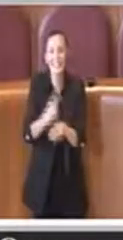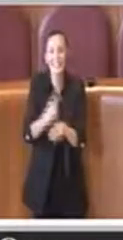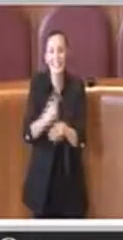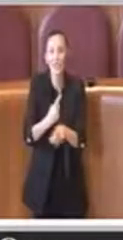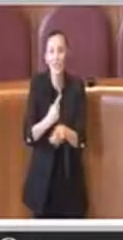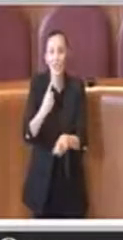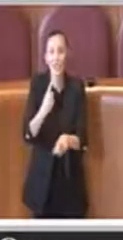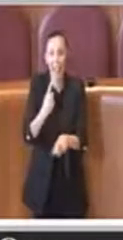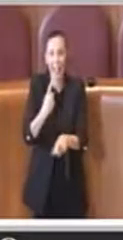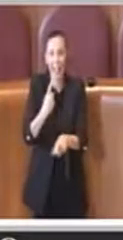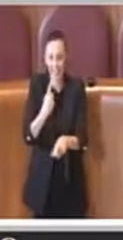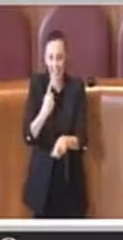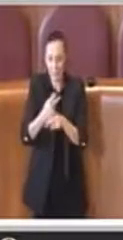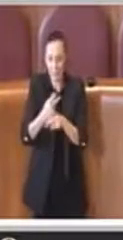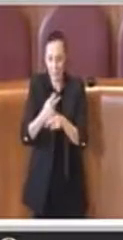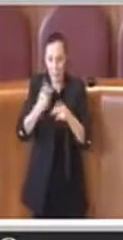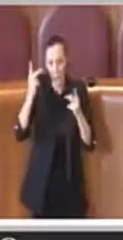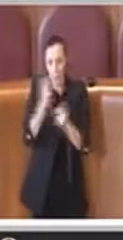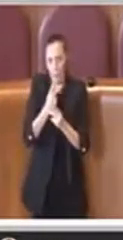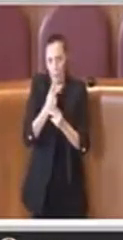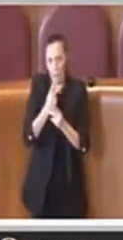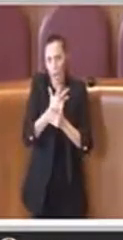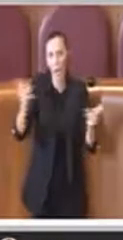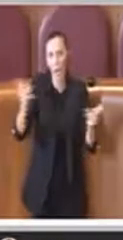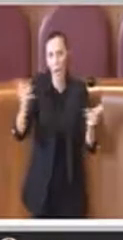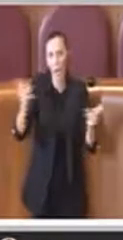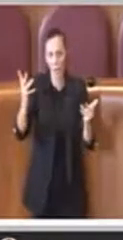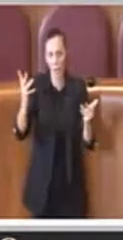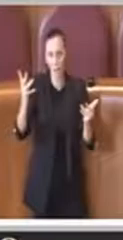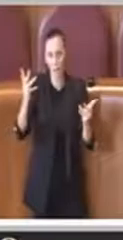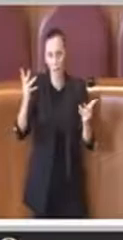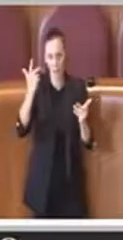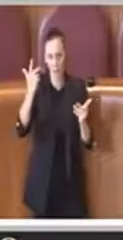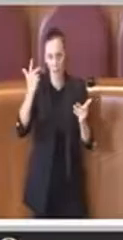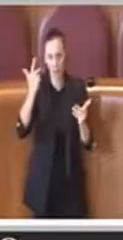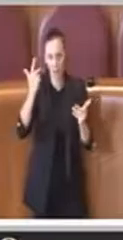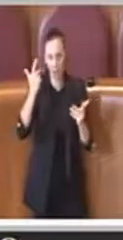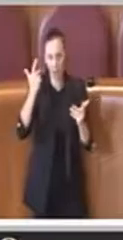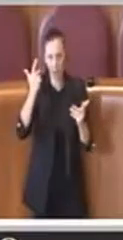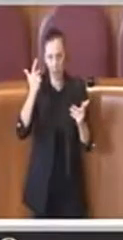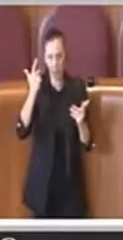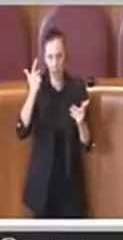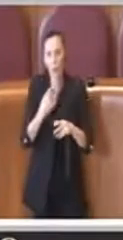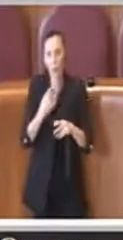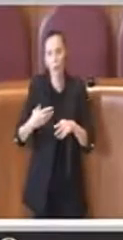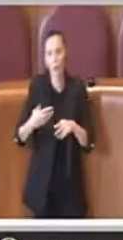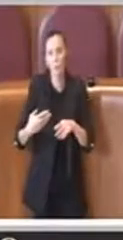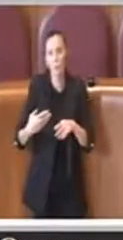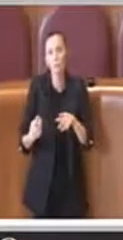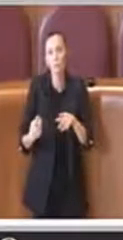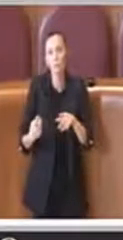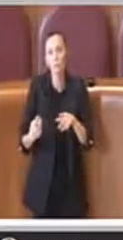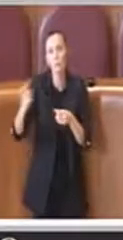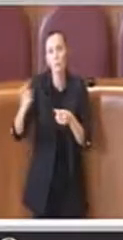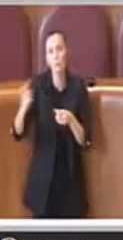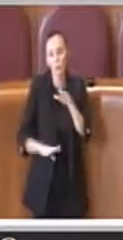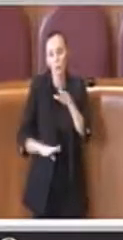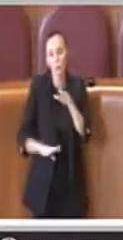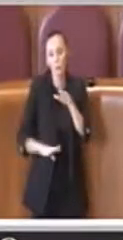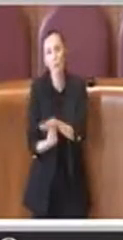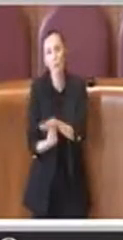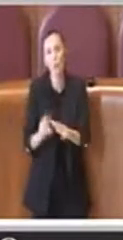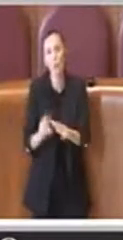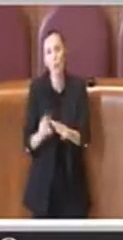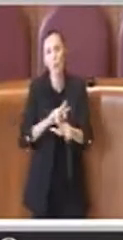notevoli in termini numerici degli utenti che fanno capo al Comune di Roma ma anche a